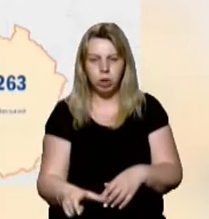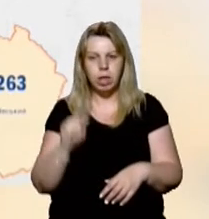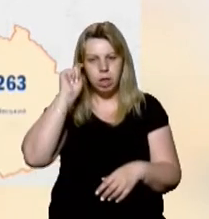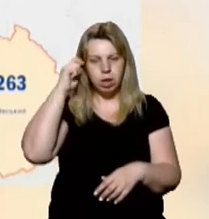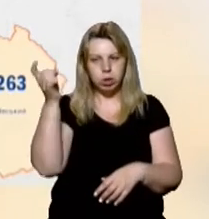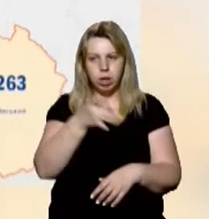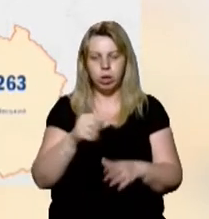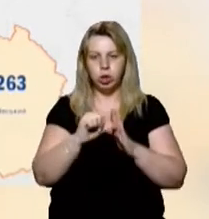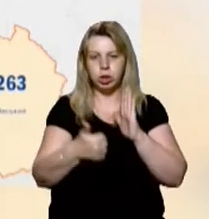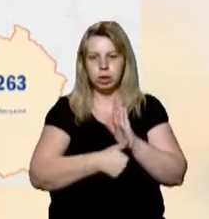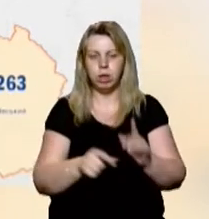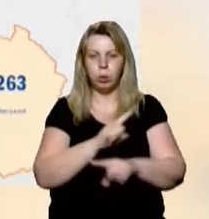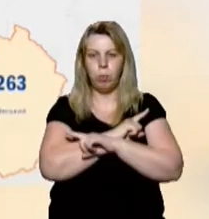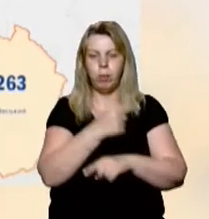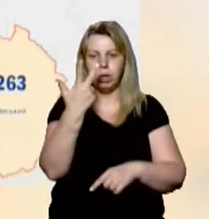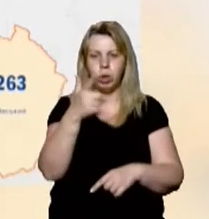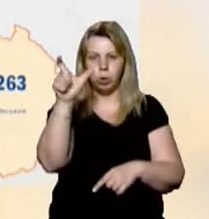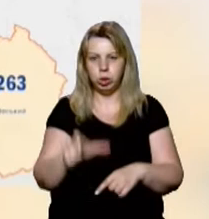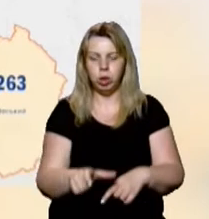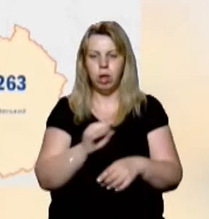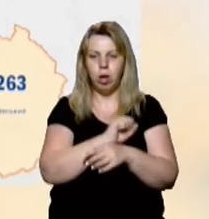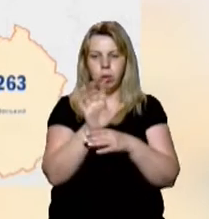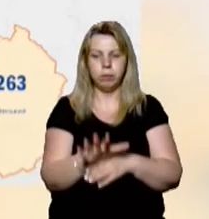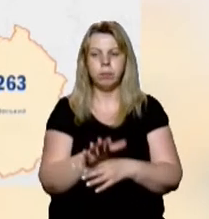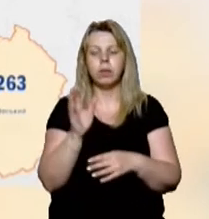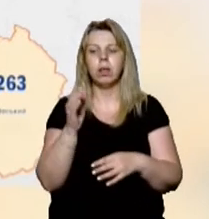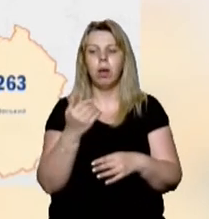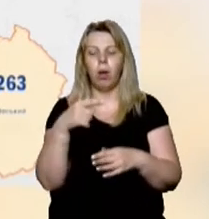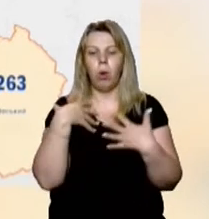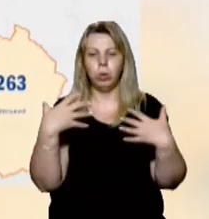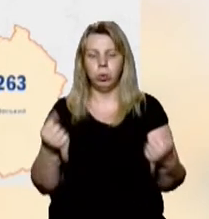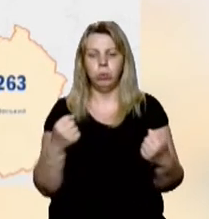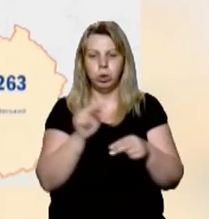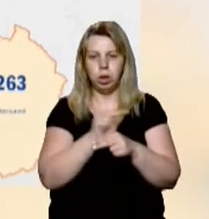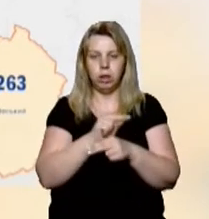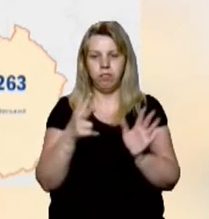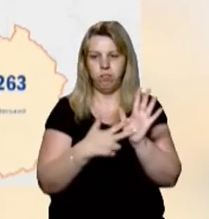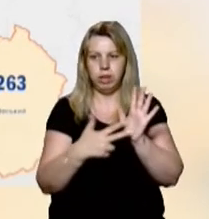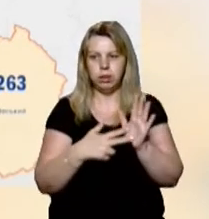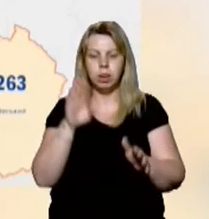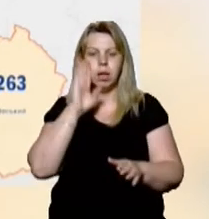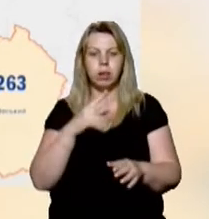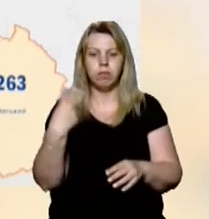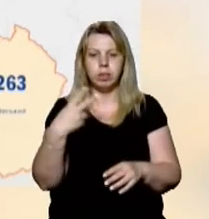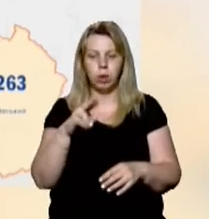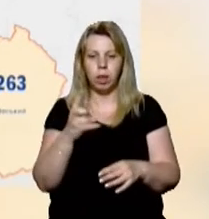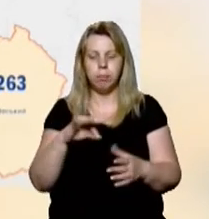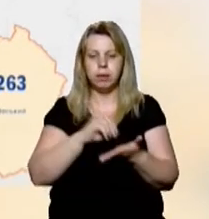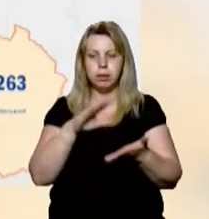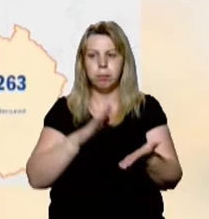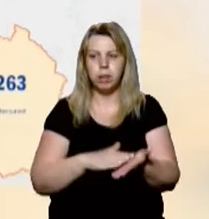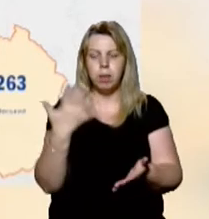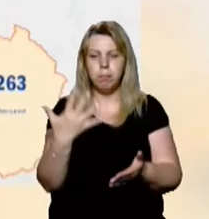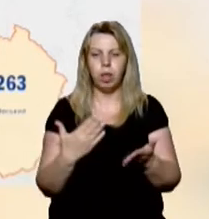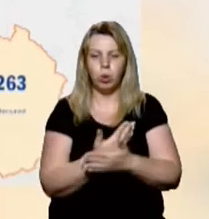та в Тячівському районі – 16. Померли троє закарпатців з діагнозом COVID-19, одужали вісім. В Ужгороді станом на ранок 20 липня зафіксували